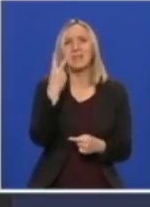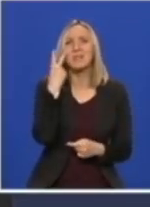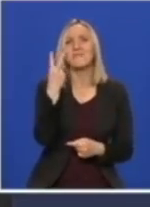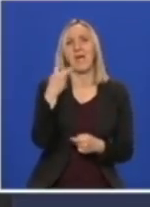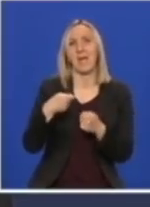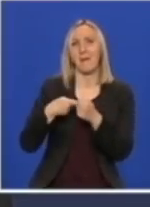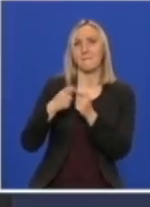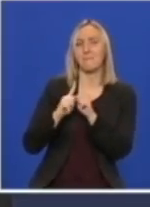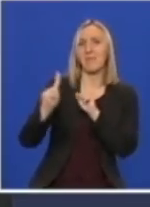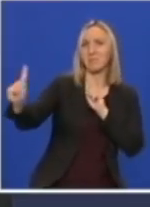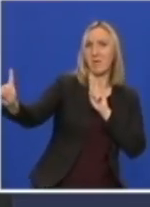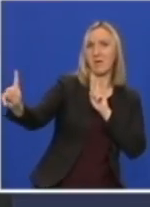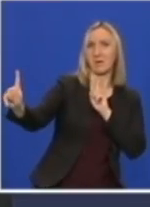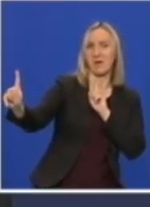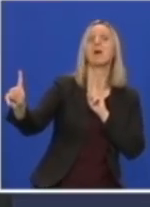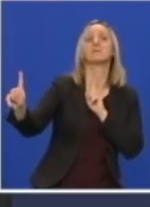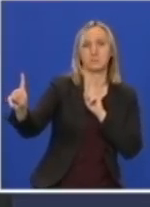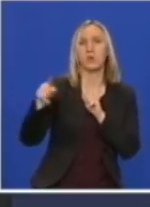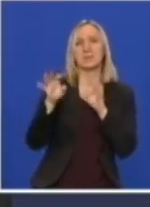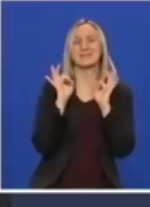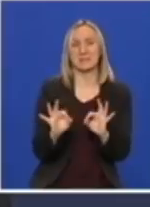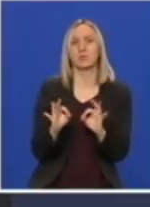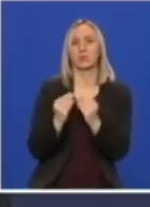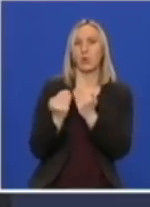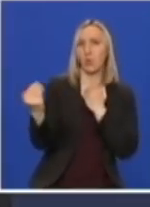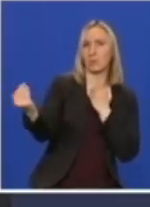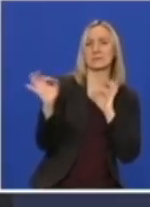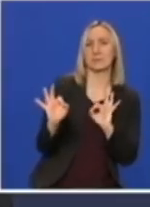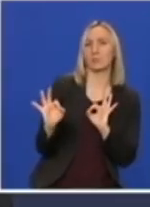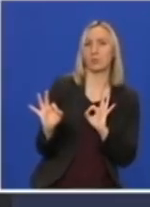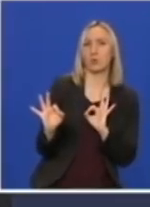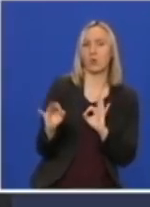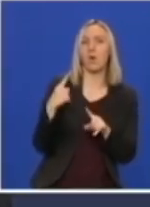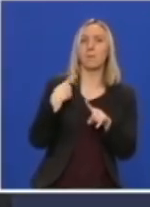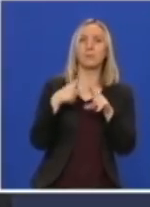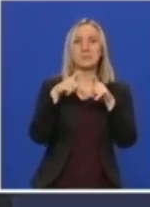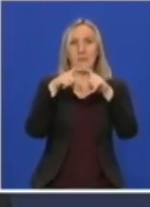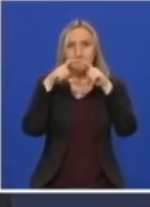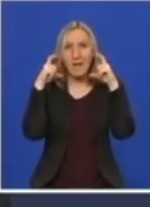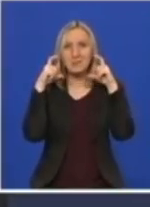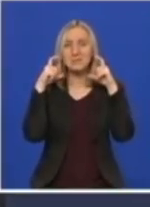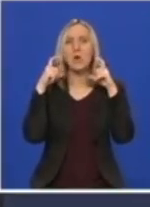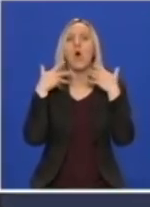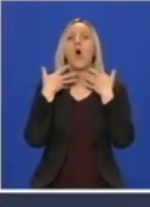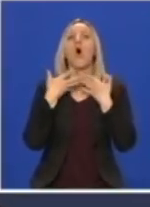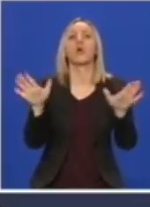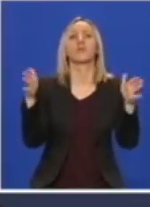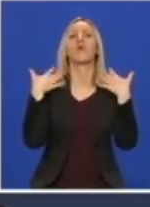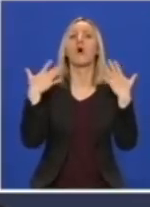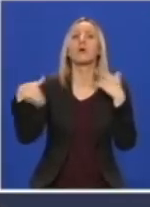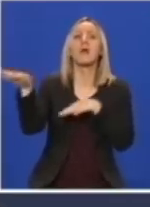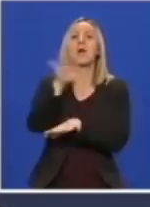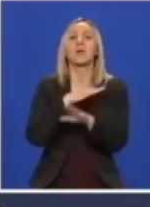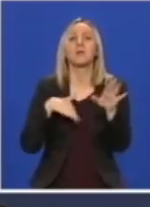bezbedna udaljenost i da je nošenje maski na otvorenom prostoru, ako ne